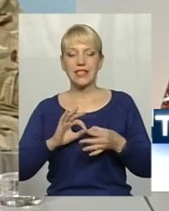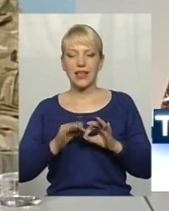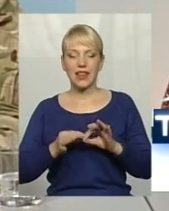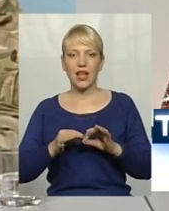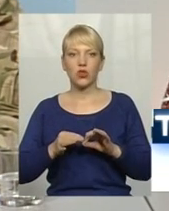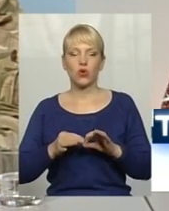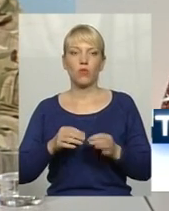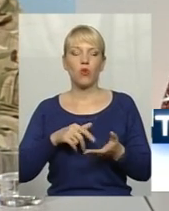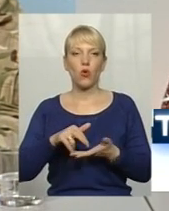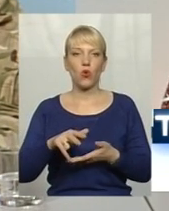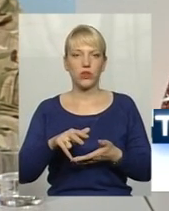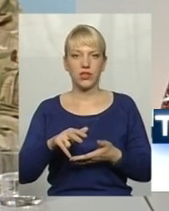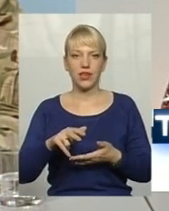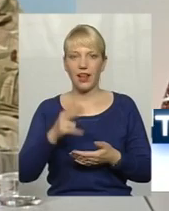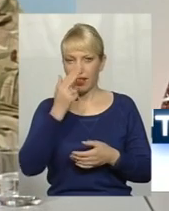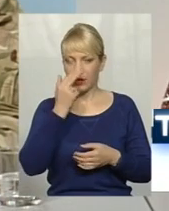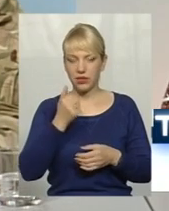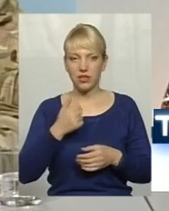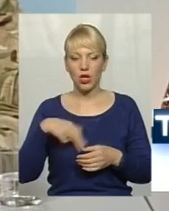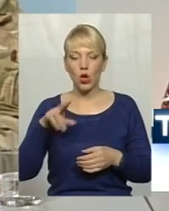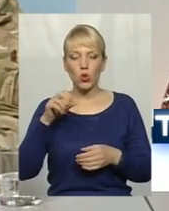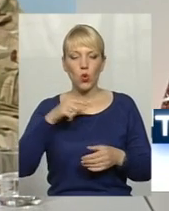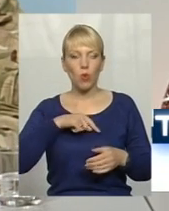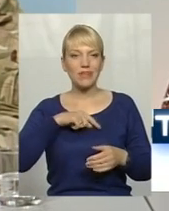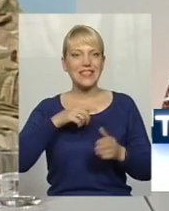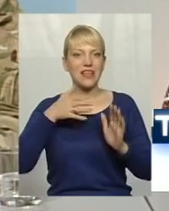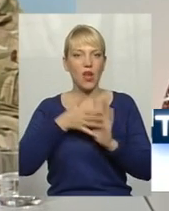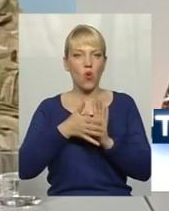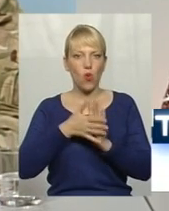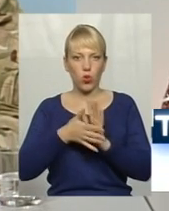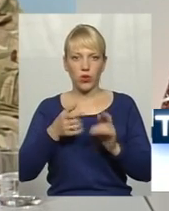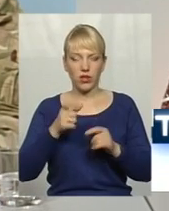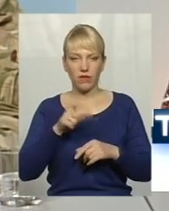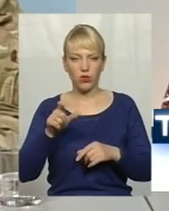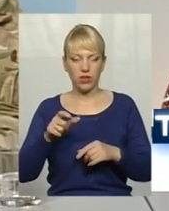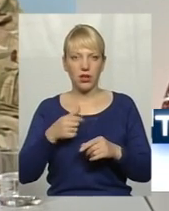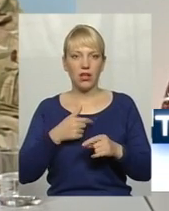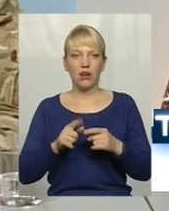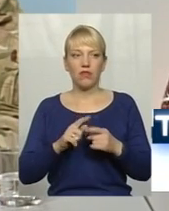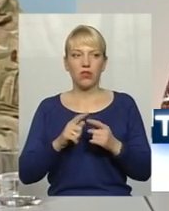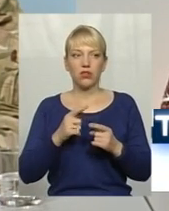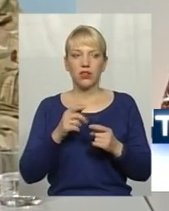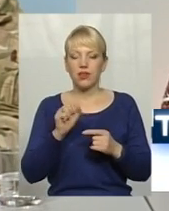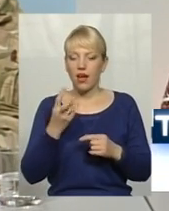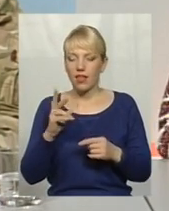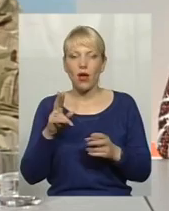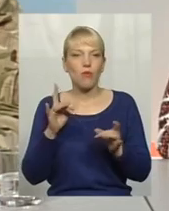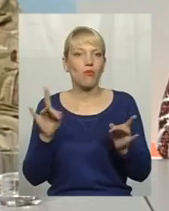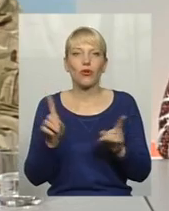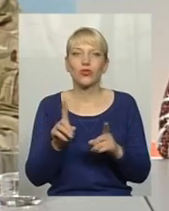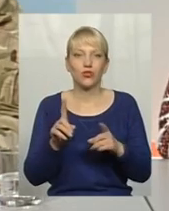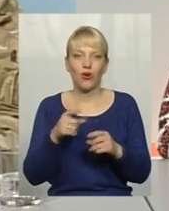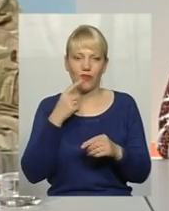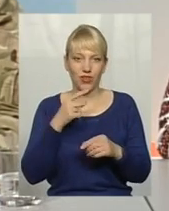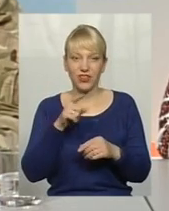до психологів, коли вони йдуть. І так само повертаються, буває, таких вже немало випадків, приходять і кажуть, Таня, а про що нам говорити? Вони там не